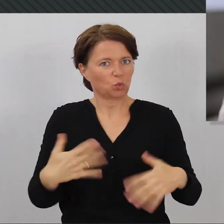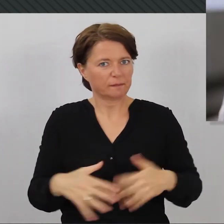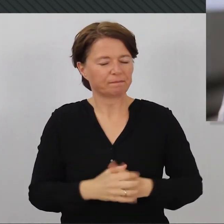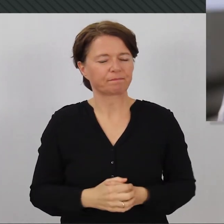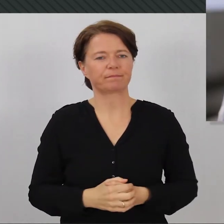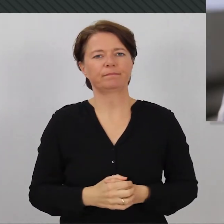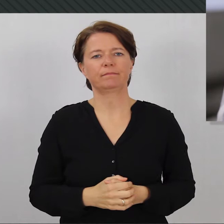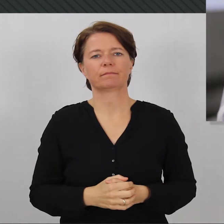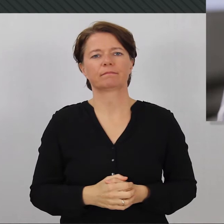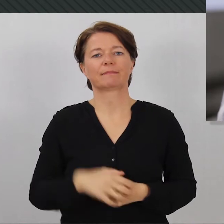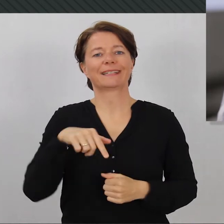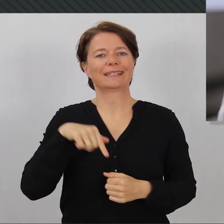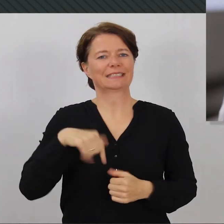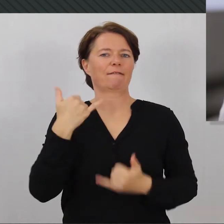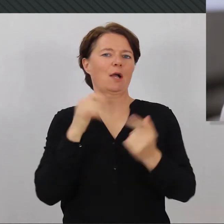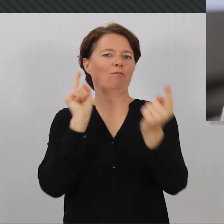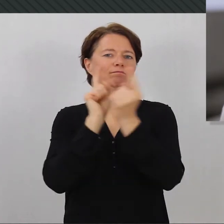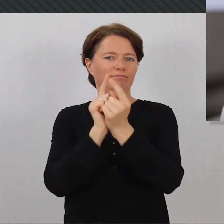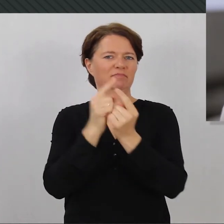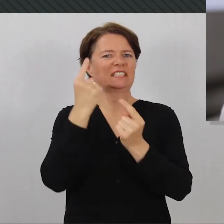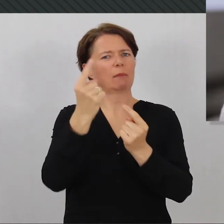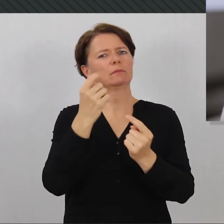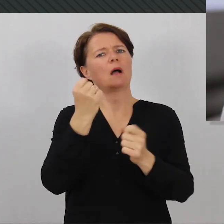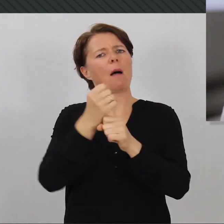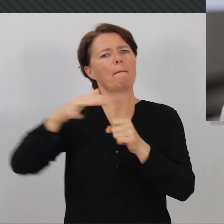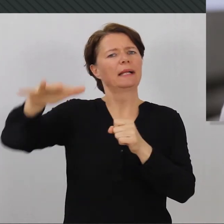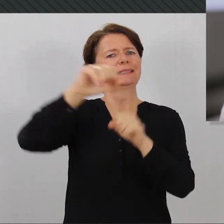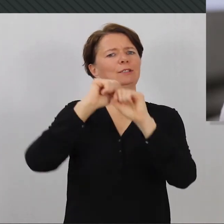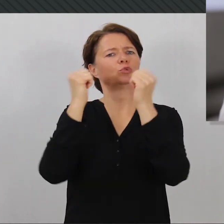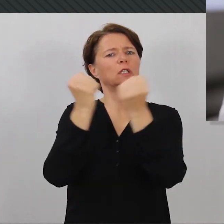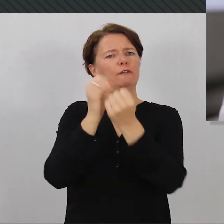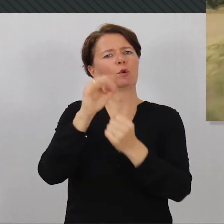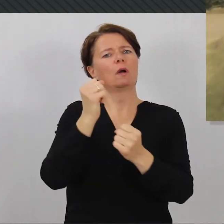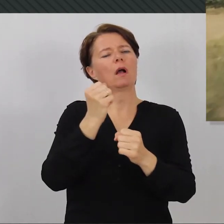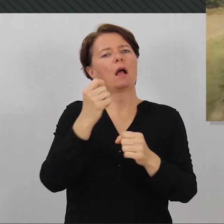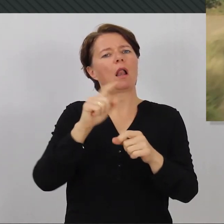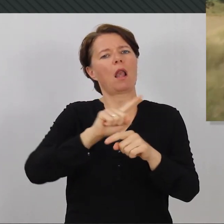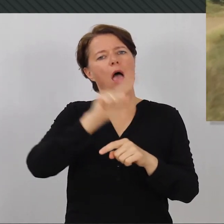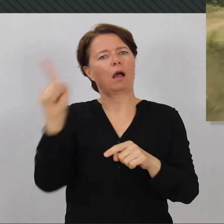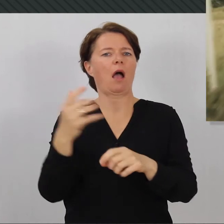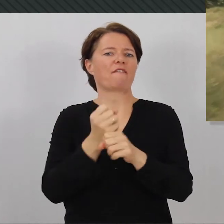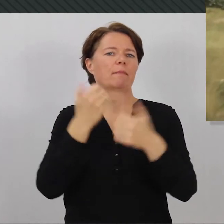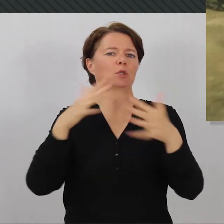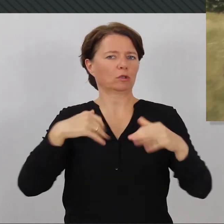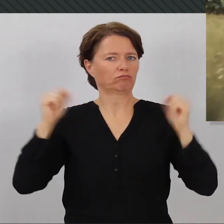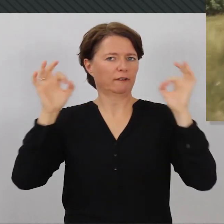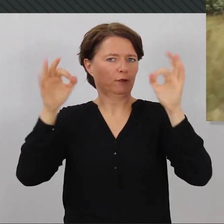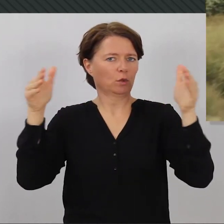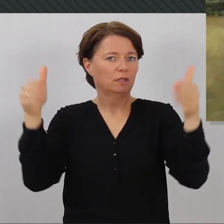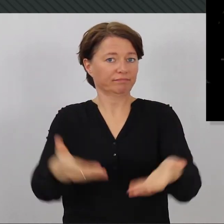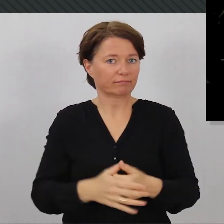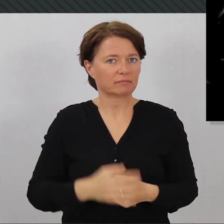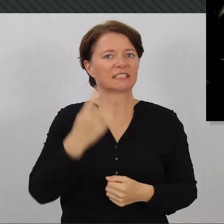eine Frau, die etwas tut, um die Lage am Arbeitsmarkt für Langzeiterwerbslose zu verbessern. Sie hat ein ökosoziales Unternehmen